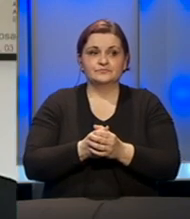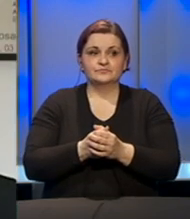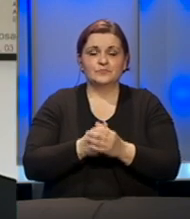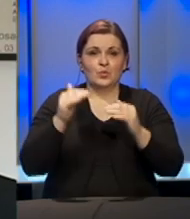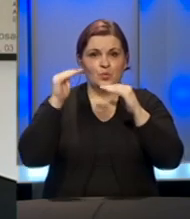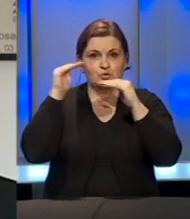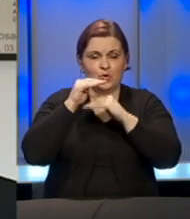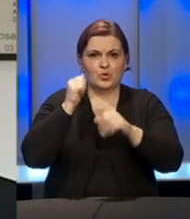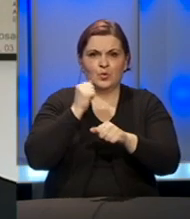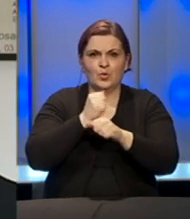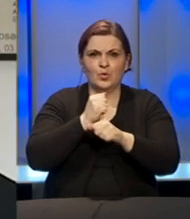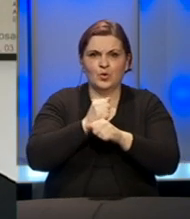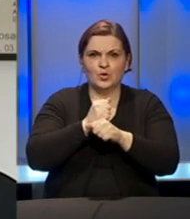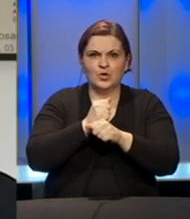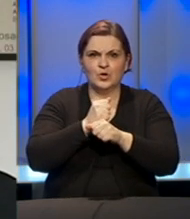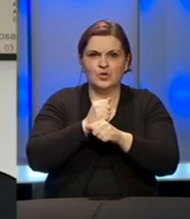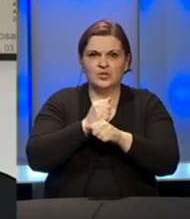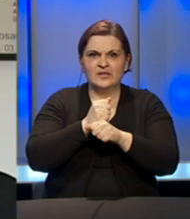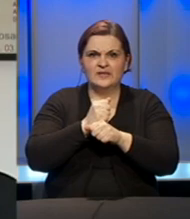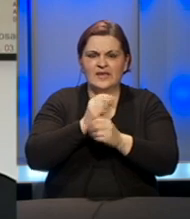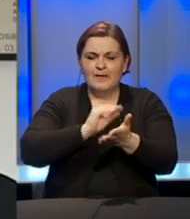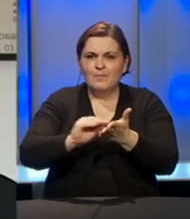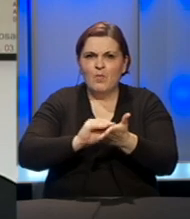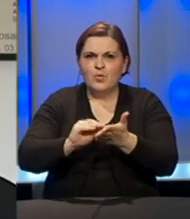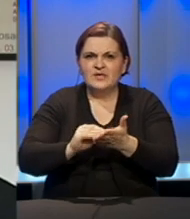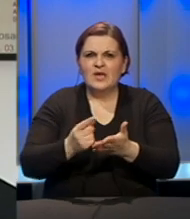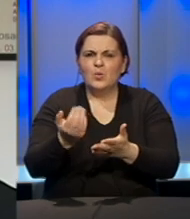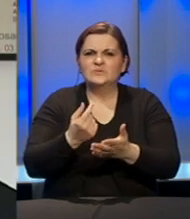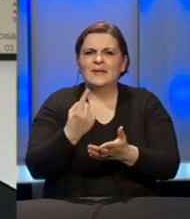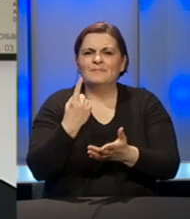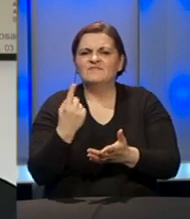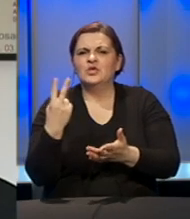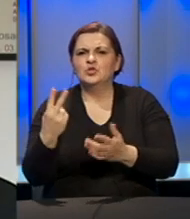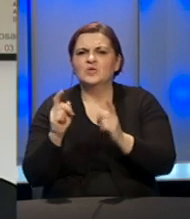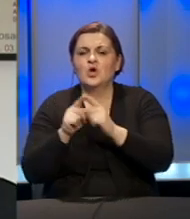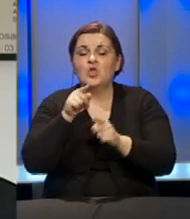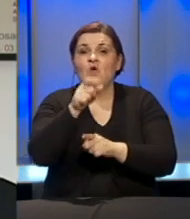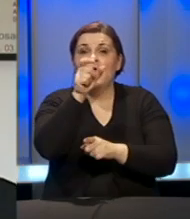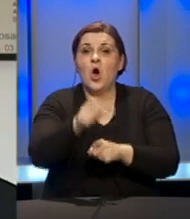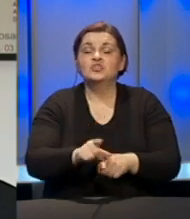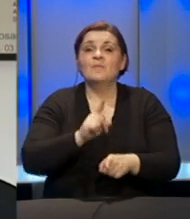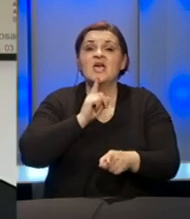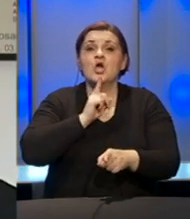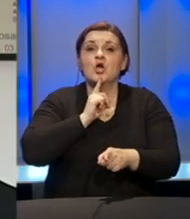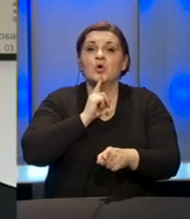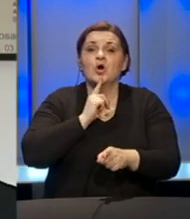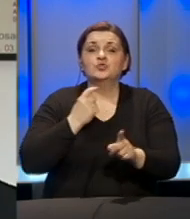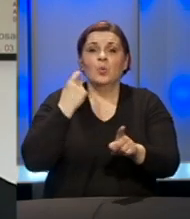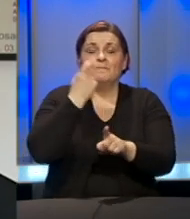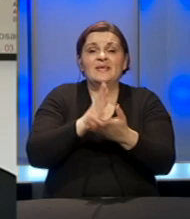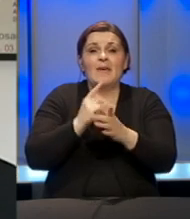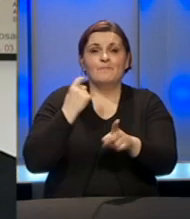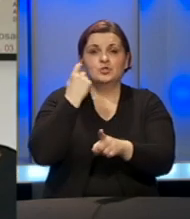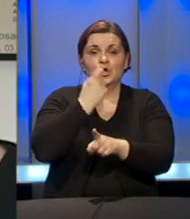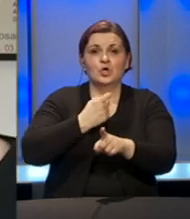Tokom noći dakle vršeno je i epidemiološko anketiranje, odnosno uzmanje prvih i drugih kontakata ovih osoba, koje su bile pod sumijom, da kažem,